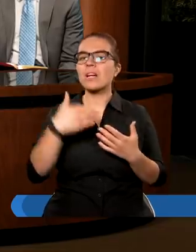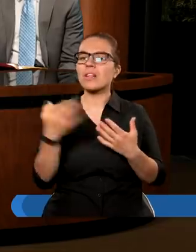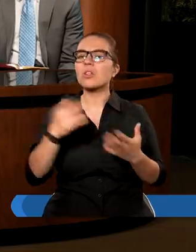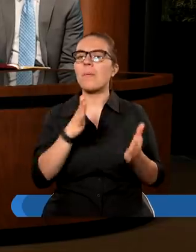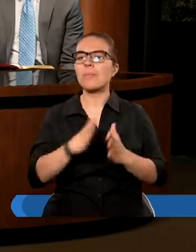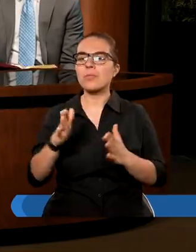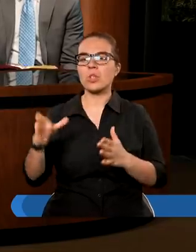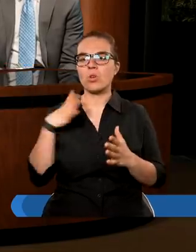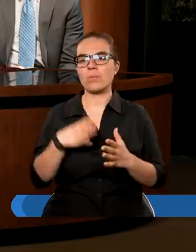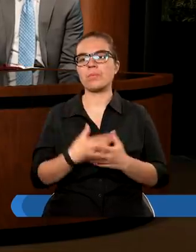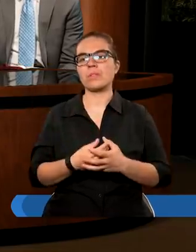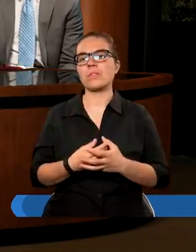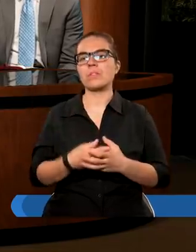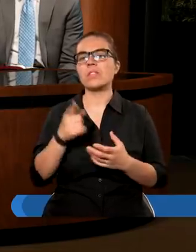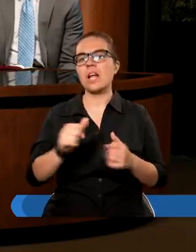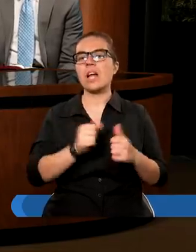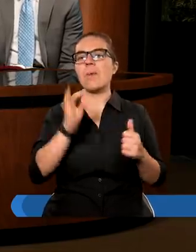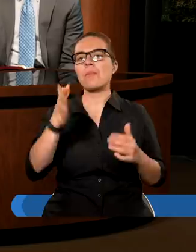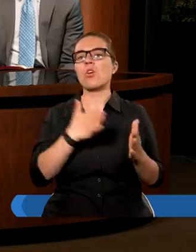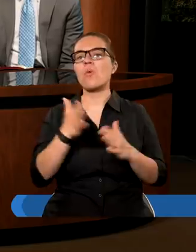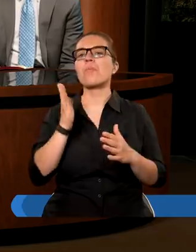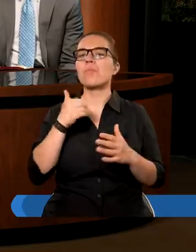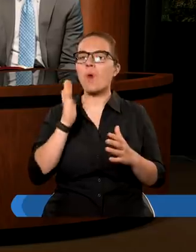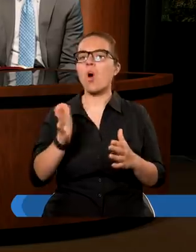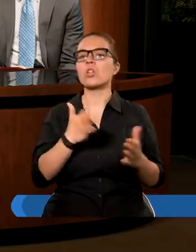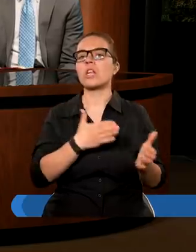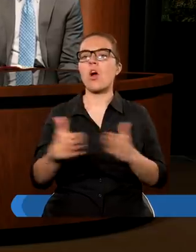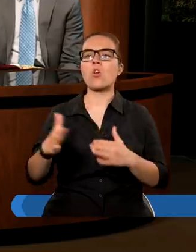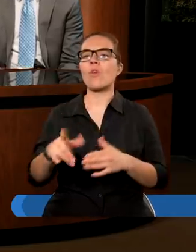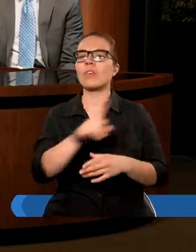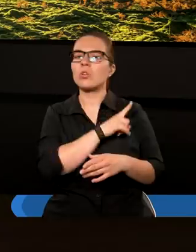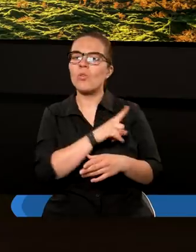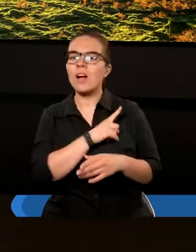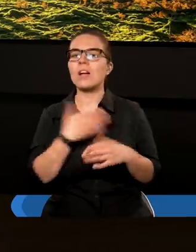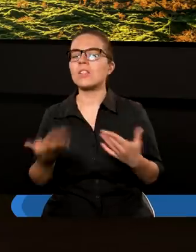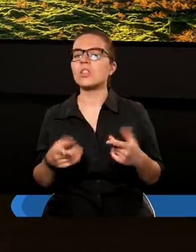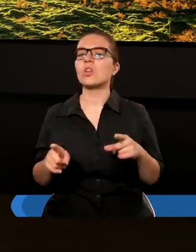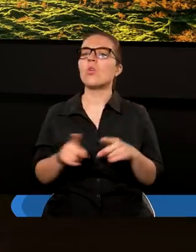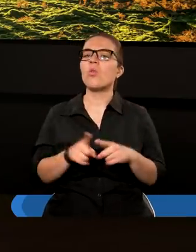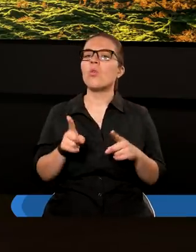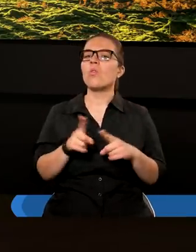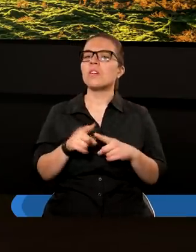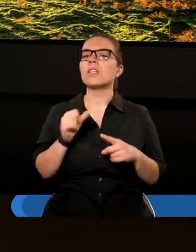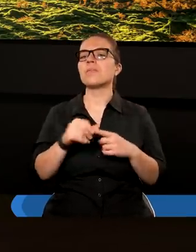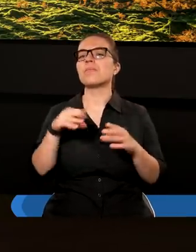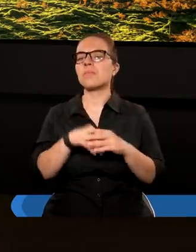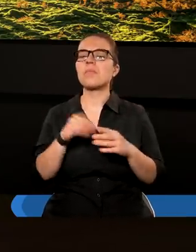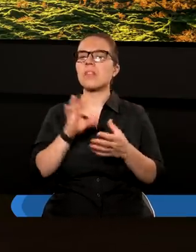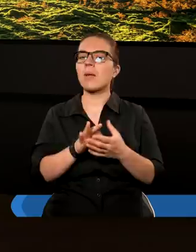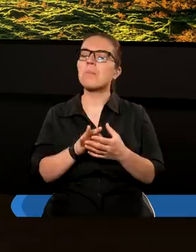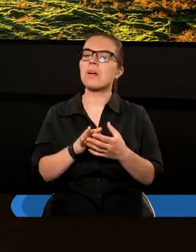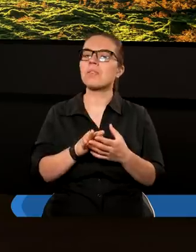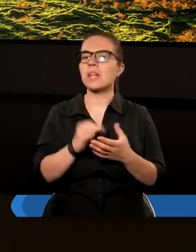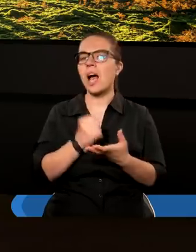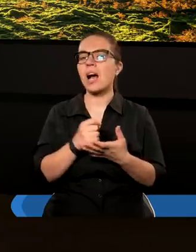Ten apel, to wezwanie bądźcie gotowi, czuwajcie. Również nie jest jedynie pewnego rodzaju